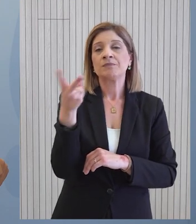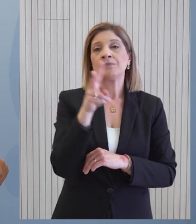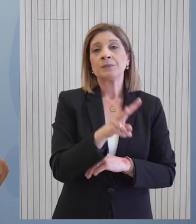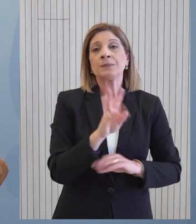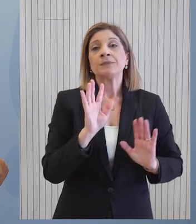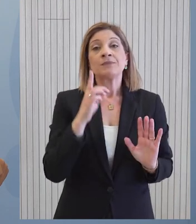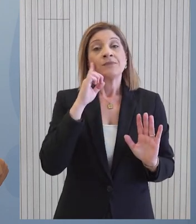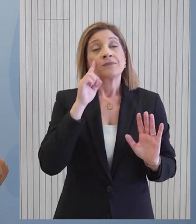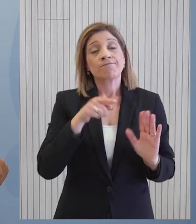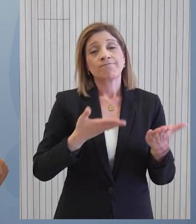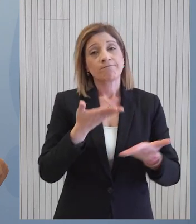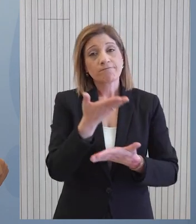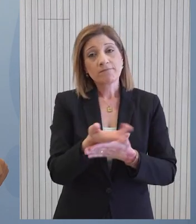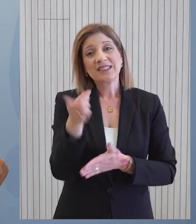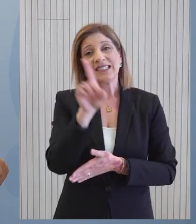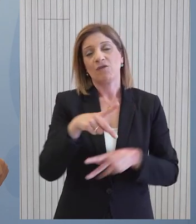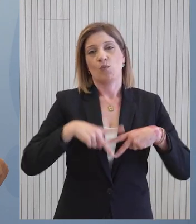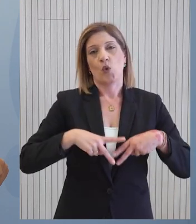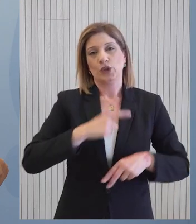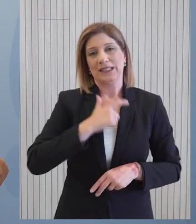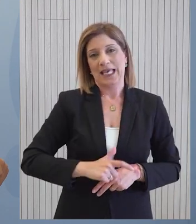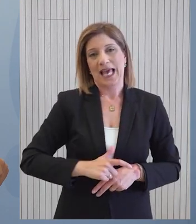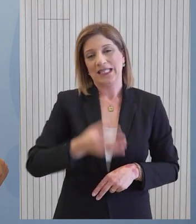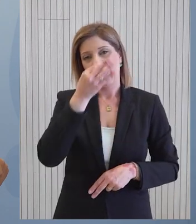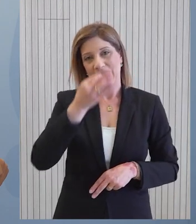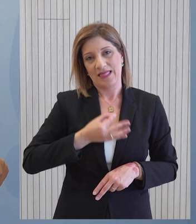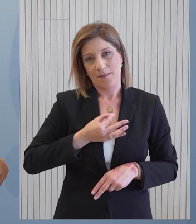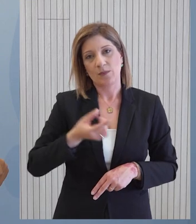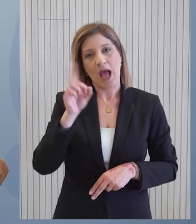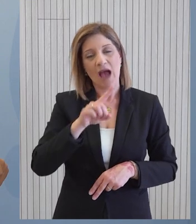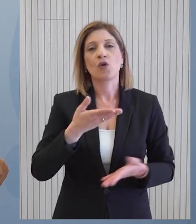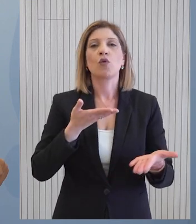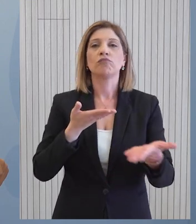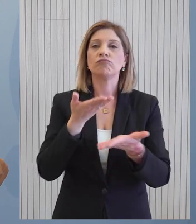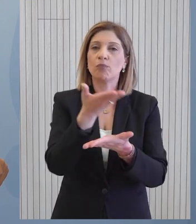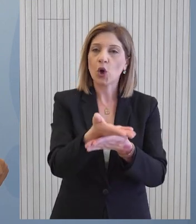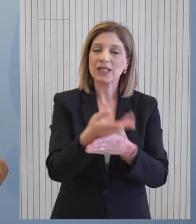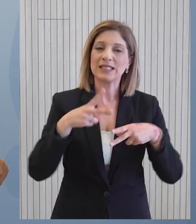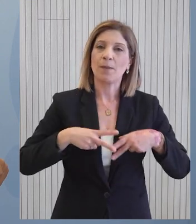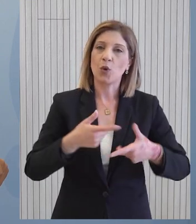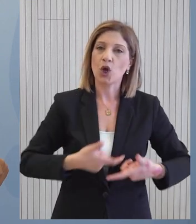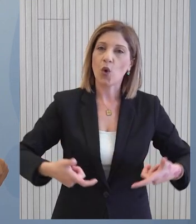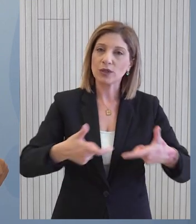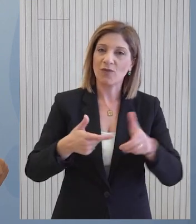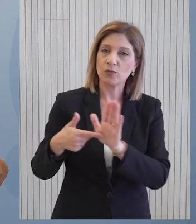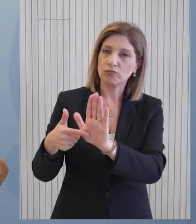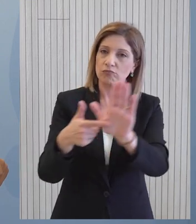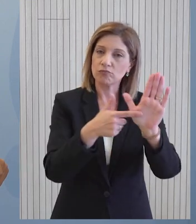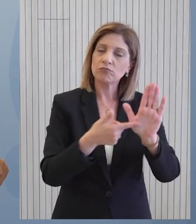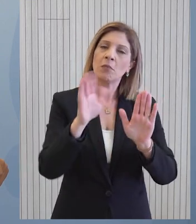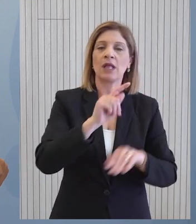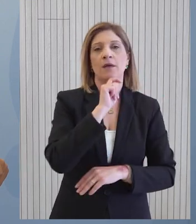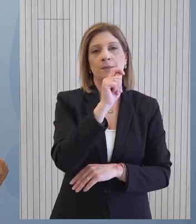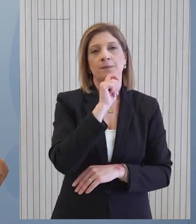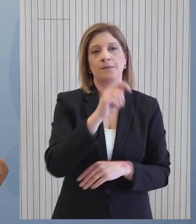Περισσότερες πληροφορίες για την πρόταση θα έχει και ο Υπουργός Υγείας ο οποίος θα παρουσιάσει την πρόταση ανώπινων Υπουργικού Συμβουλίου και βεβαίως μετά την ολοκλήρωση θα προβεί σε